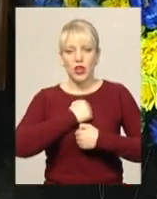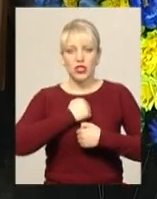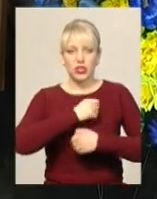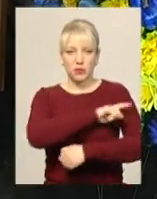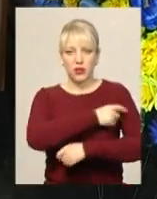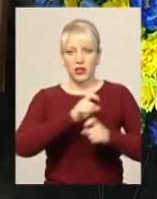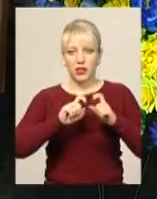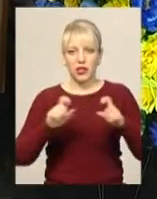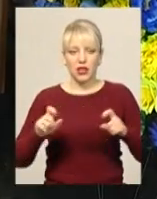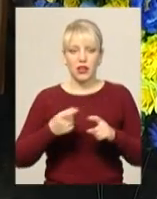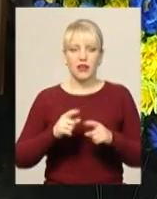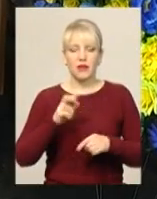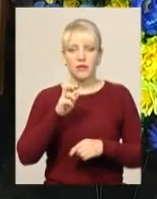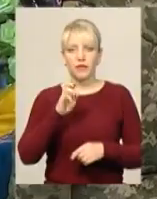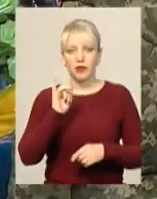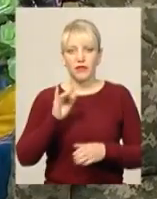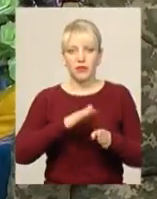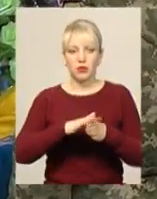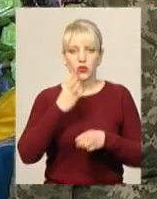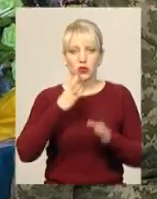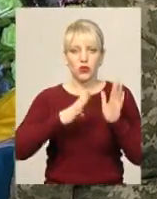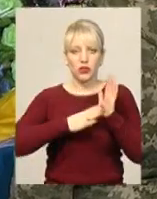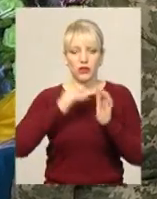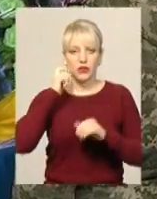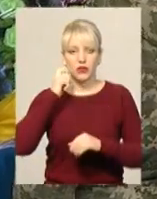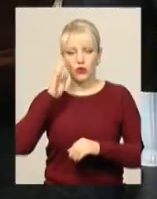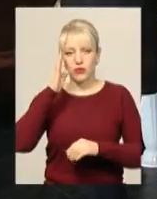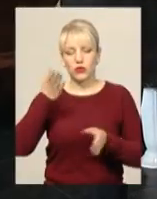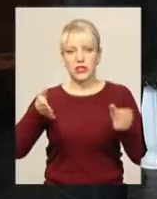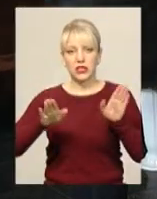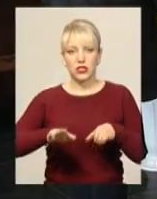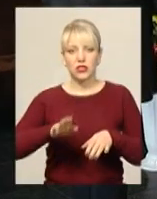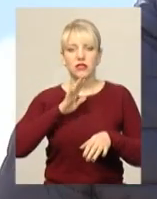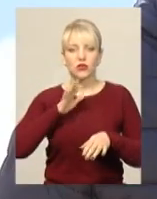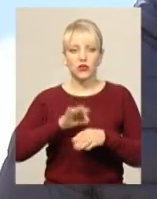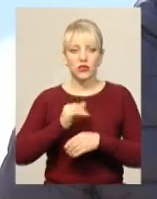йому виповнилося б 49. У військового залишилася дружина і двоє дітей.